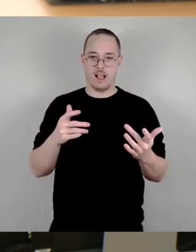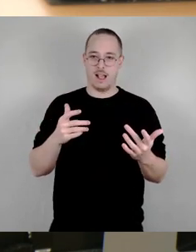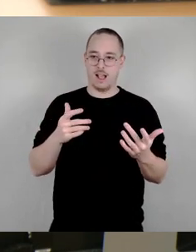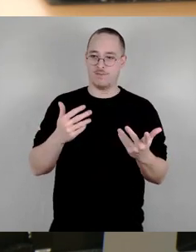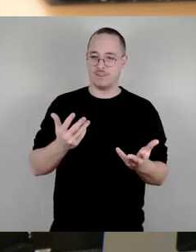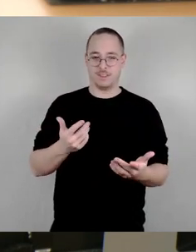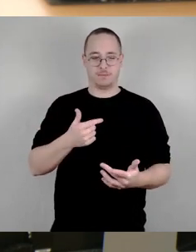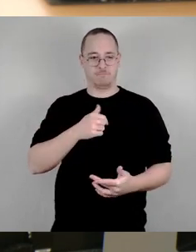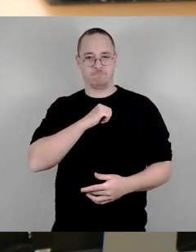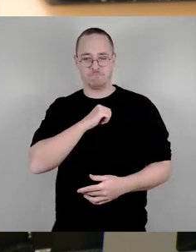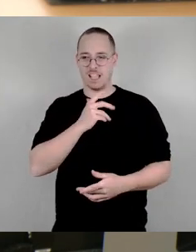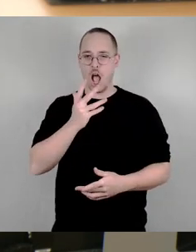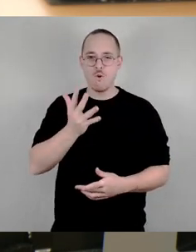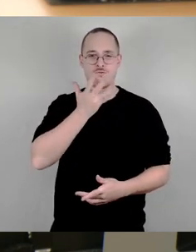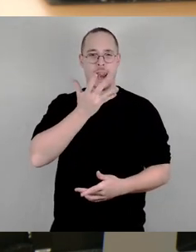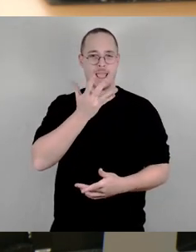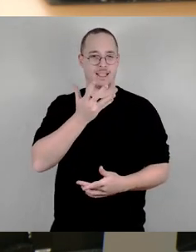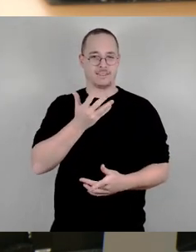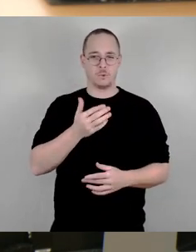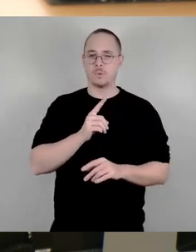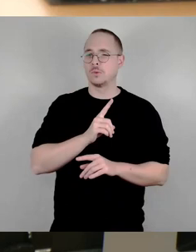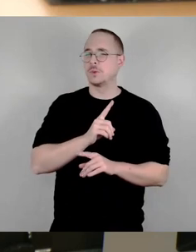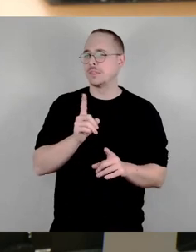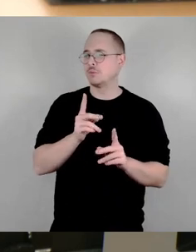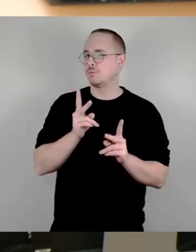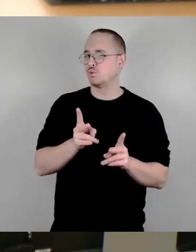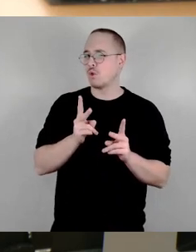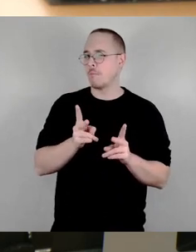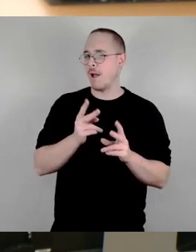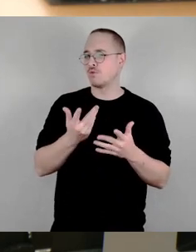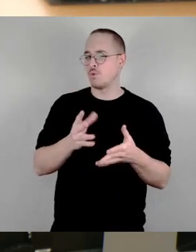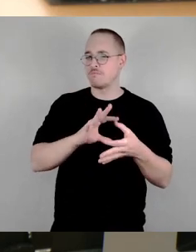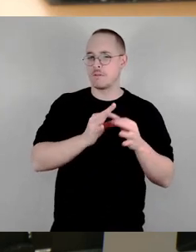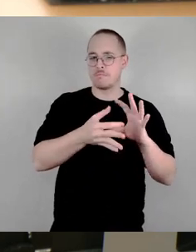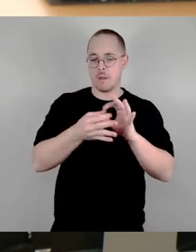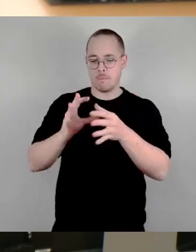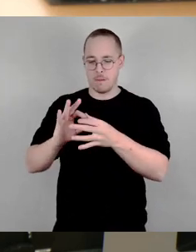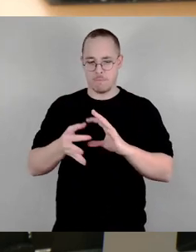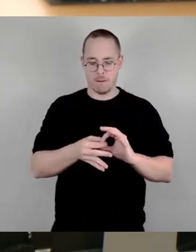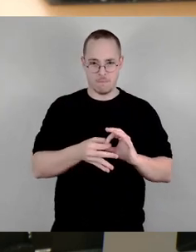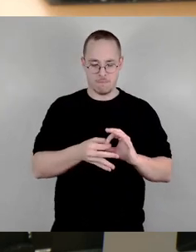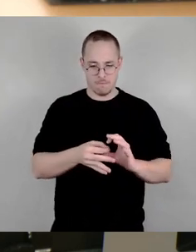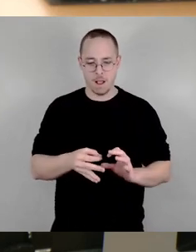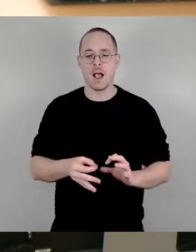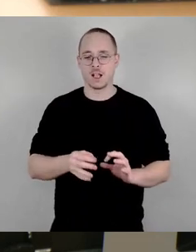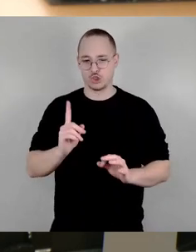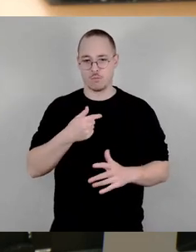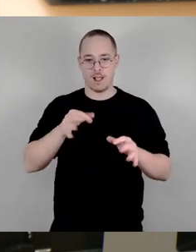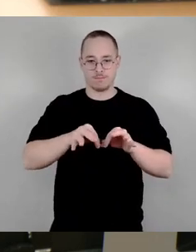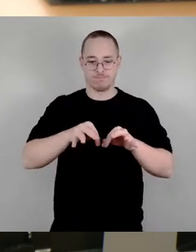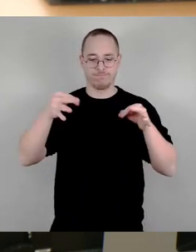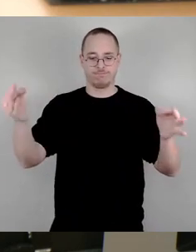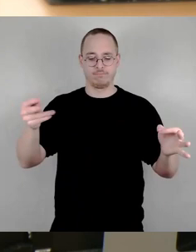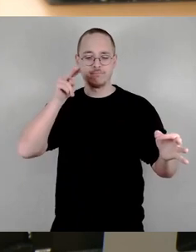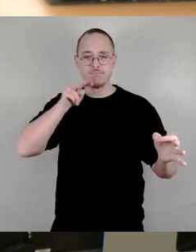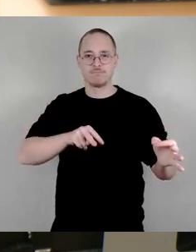sehr ungewöhnlichen Zusammenhängen einmal näher auseinandersetzen muss. Und deshalb haben